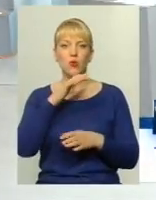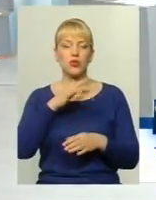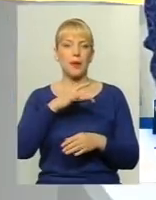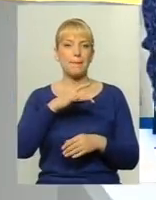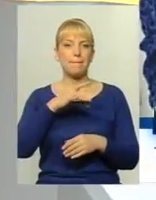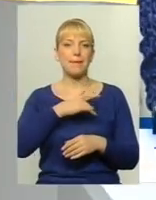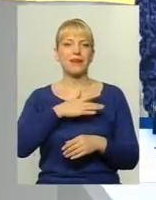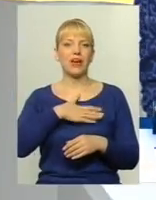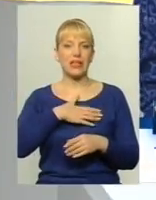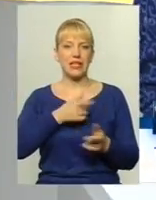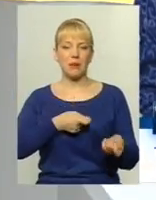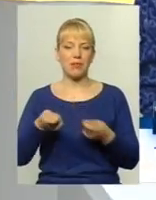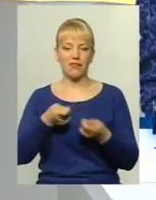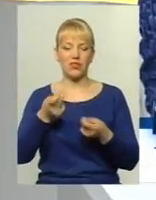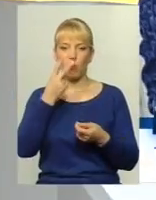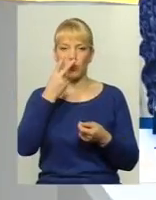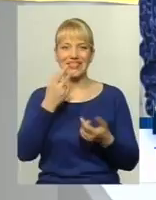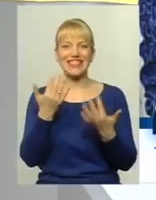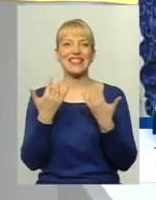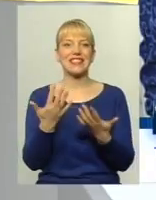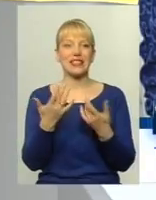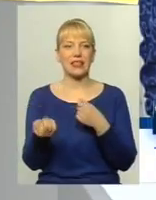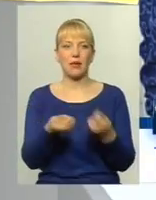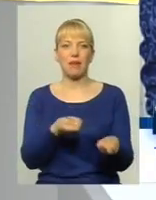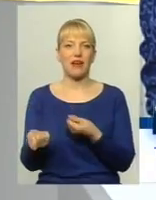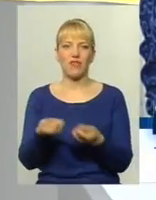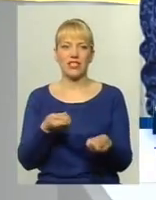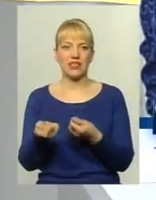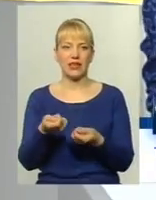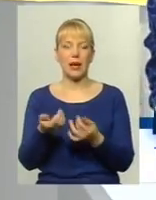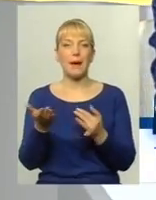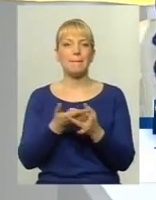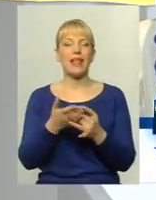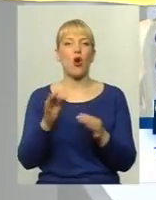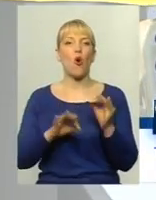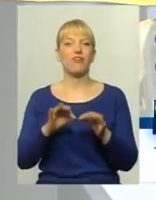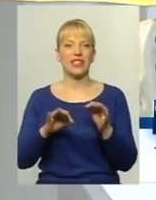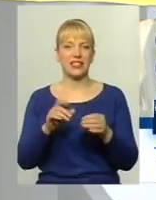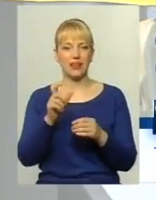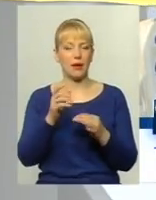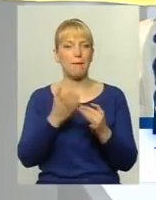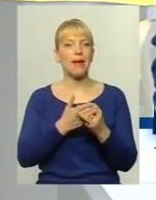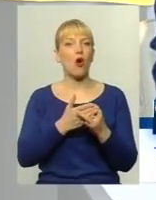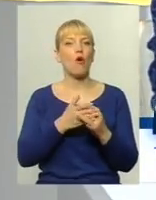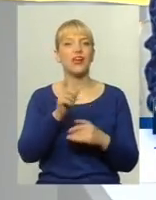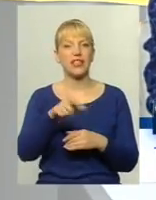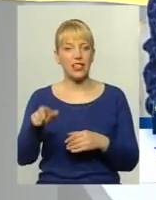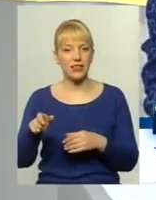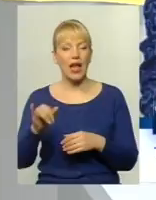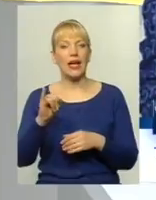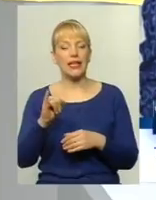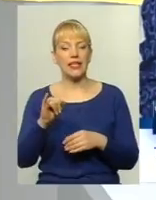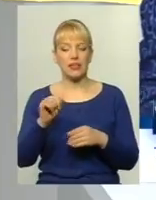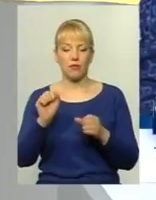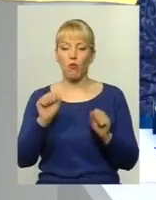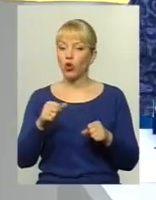показати, скільки вони перевезли тих самих пільговиків Разом з тим, часто можна